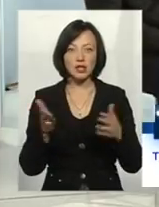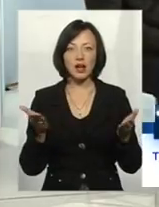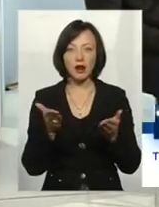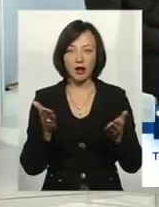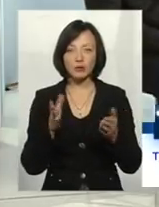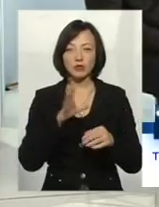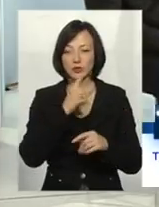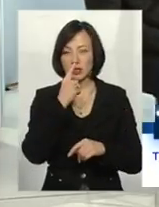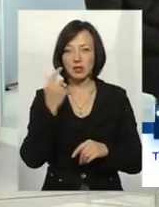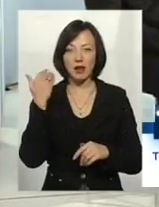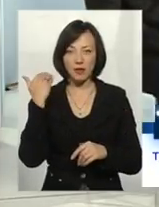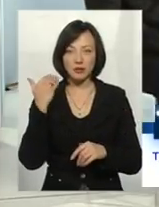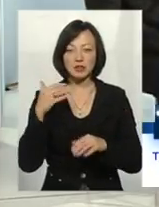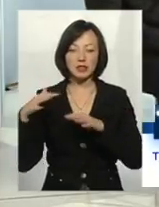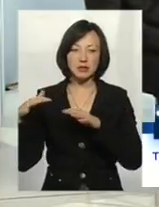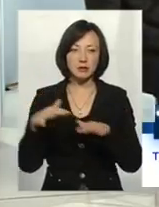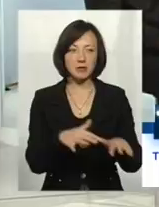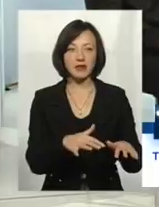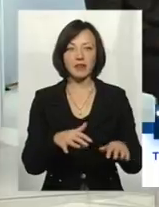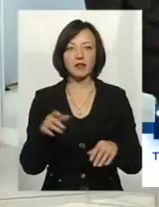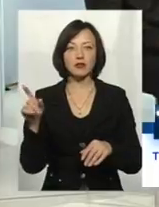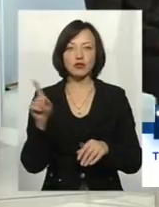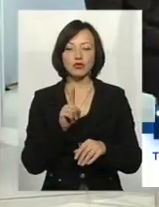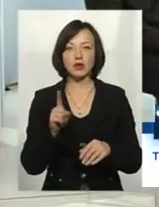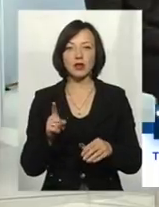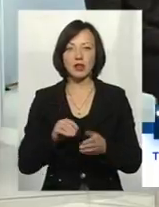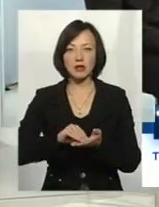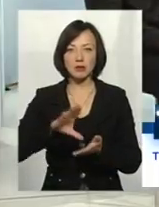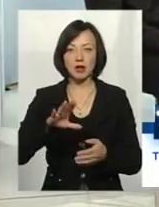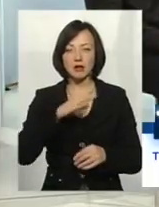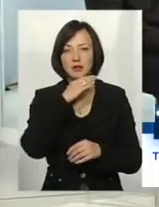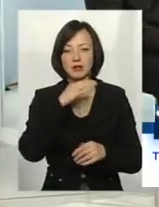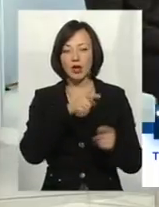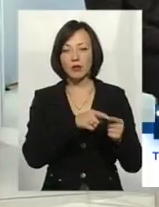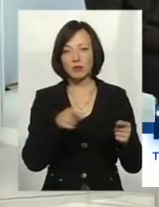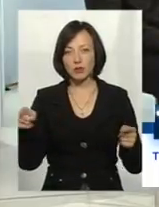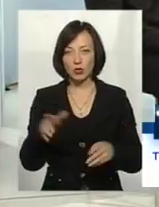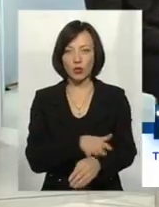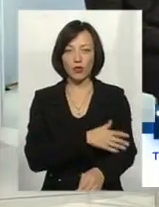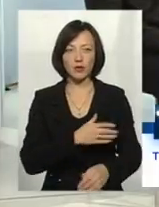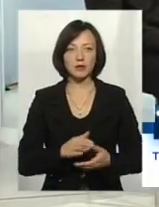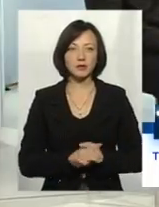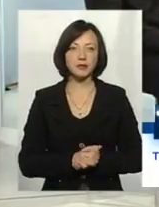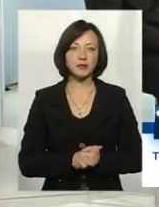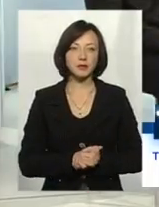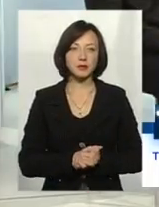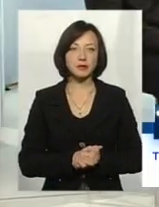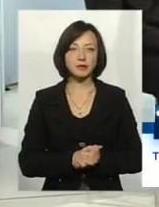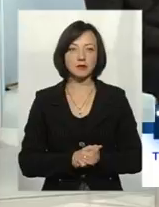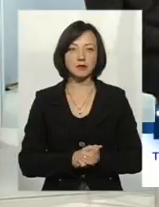який пройшов нещодавно, злива змила все те, що назбиралося за довгий період? за мінімум два місяці.